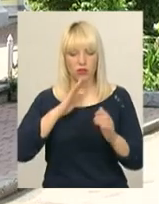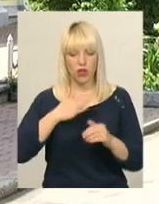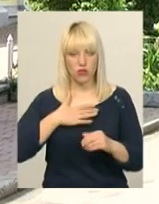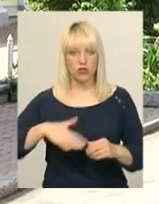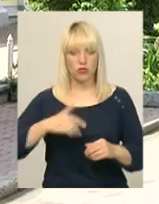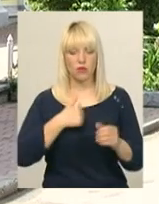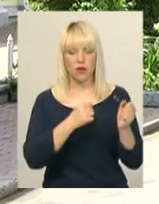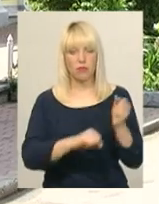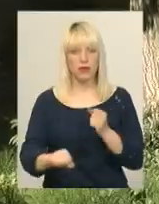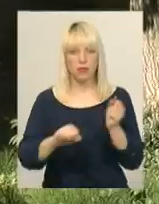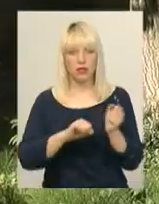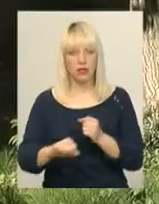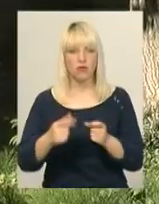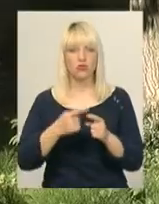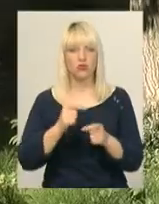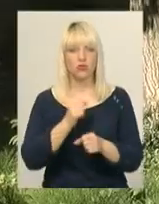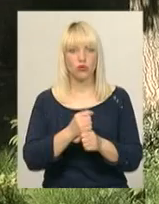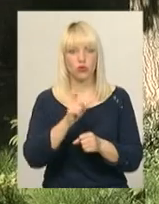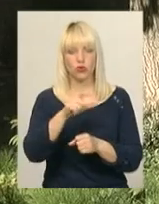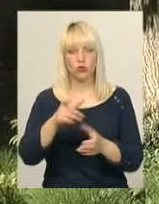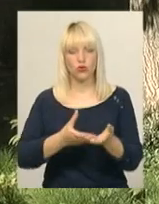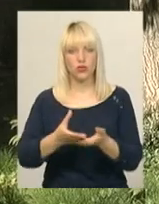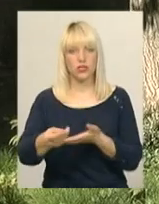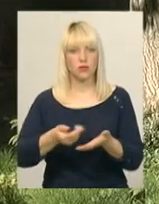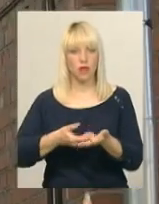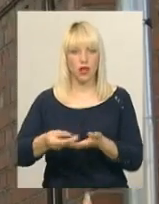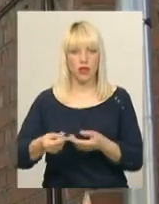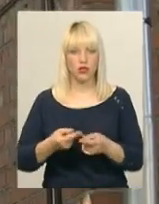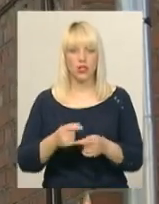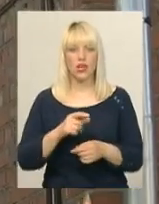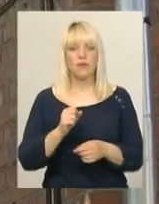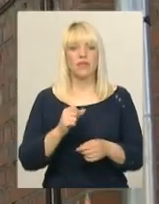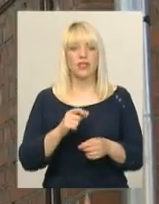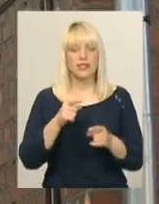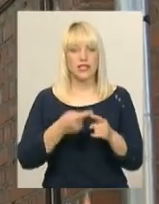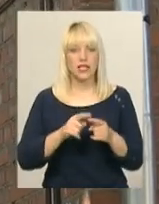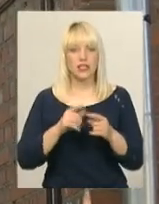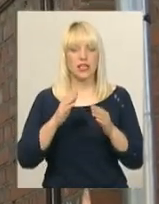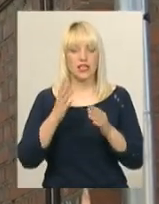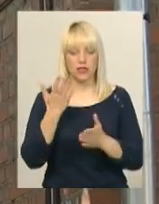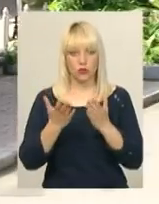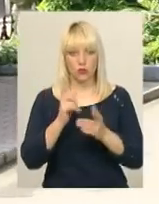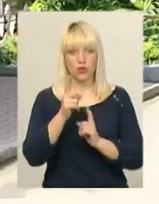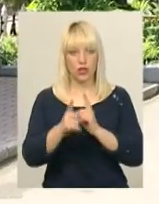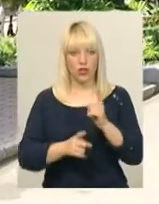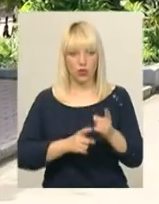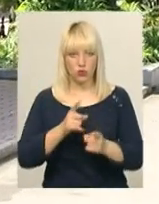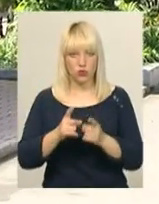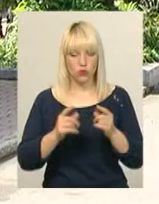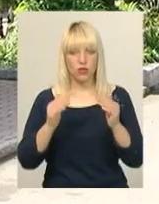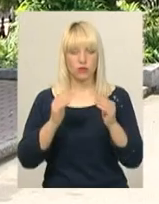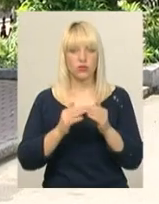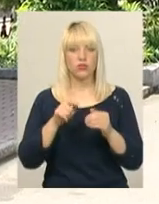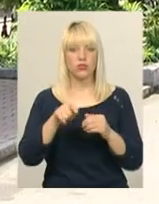цю роботу мешканці сплачують. За словами Олександра Телішевського, через реконструкцію будинок може почати руйнуватися. Там вони